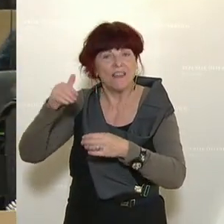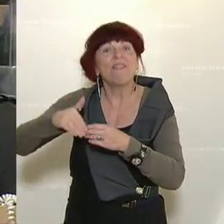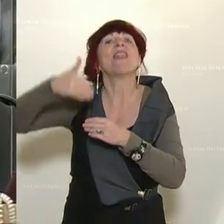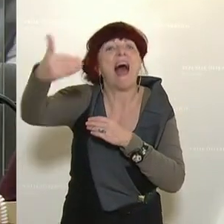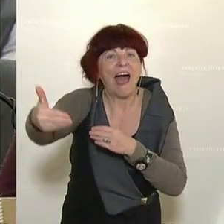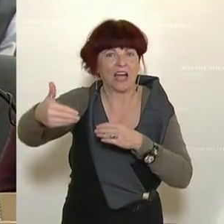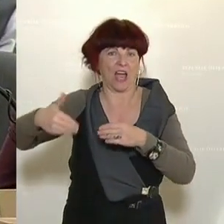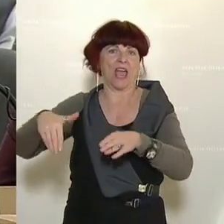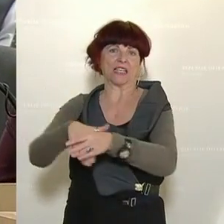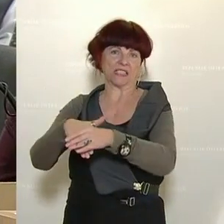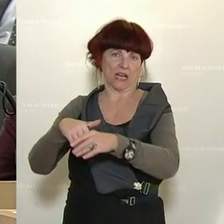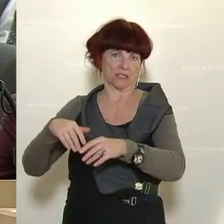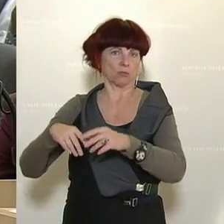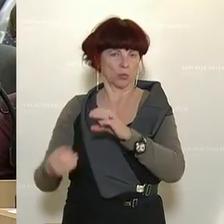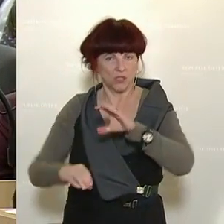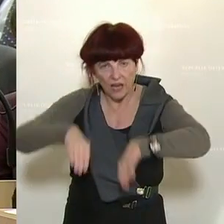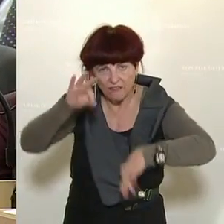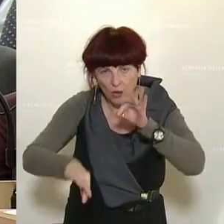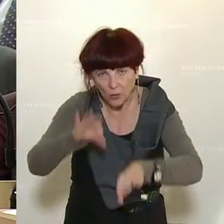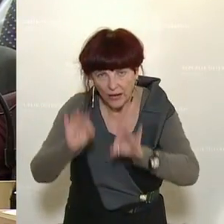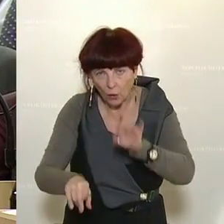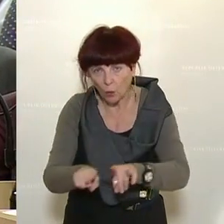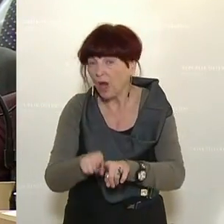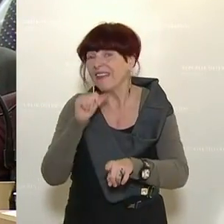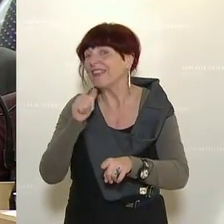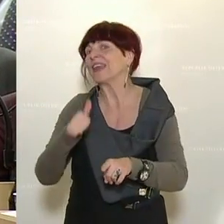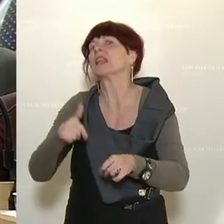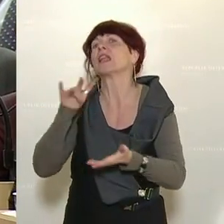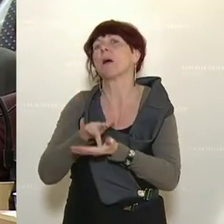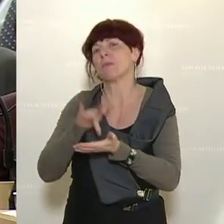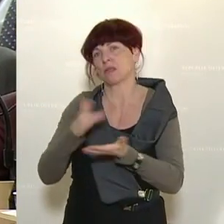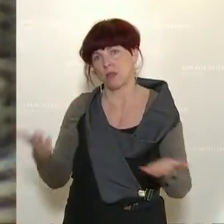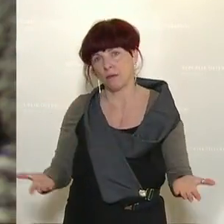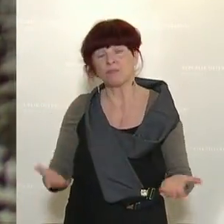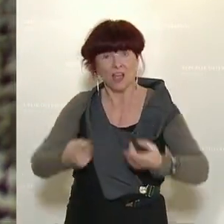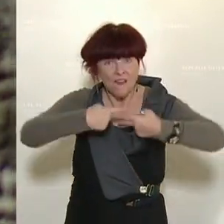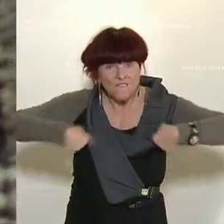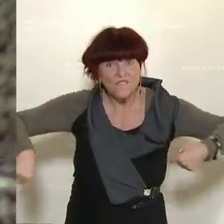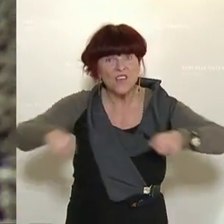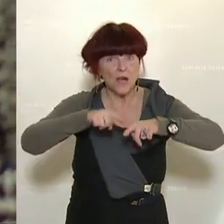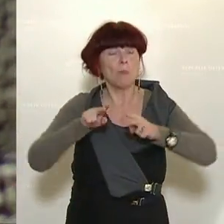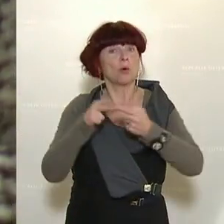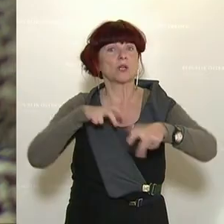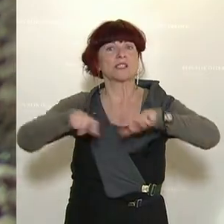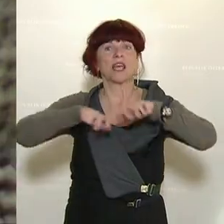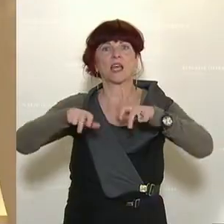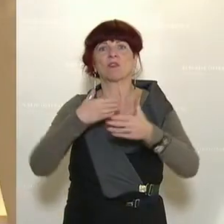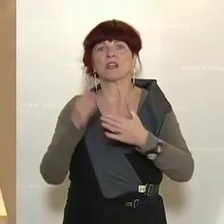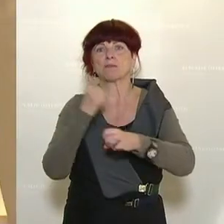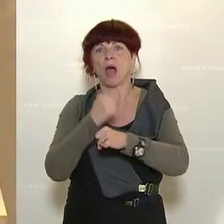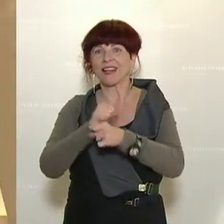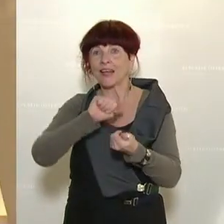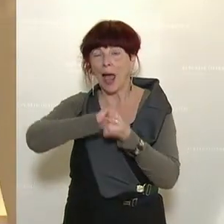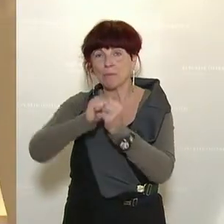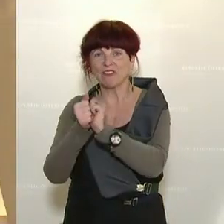so. Und das, was wir machen seit März, was diese Bundesregierung macht und wir hoffentlich alle mittragen seit März, ist es, einen Kampf gegen die Pandemie